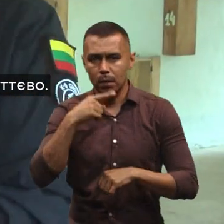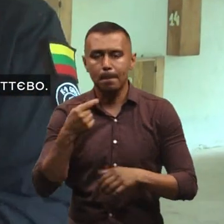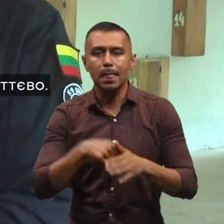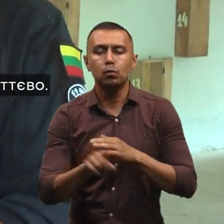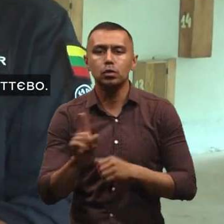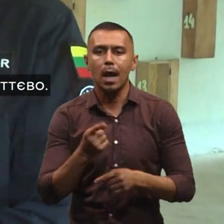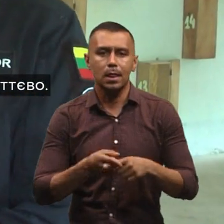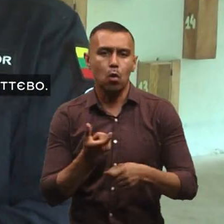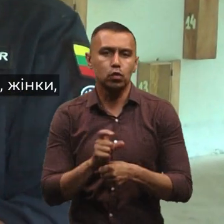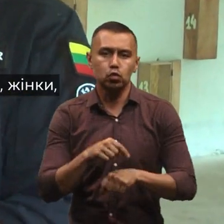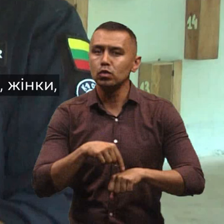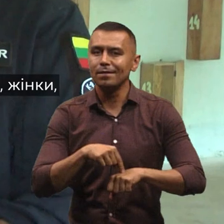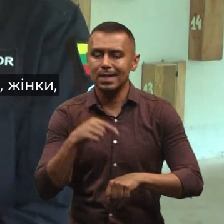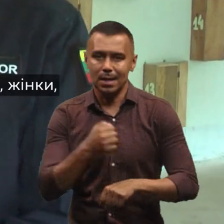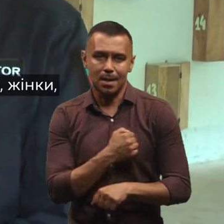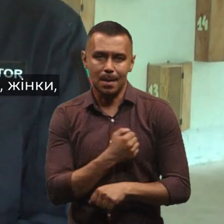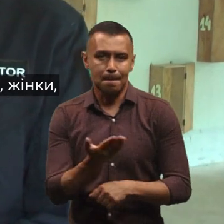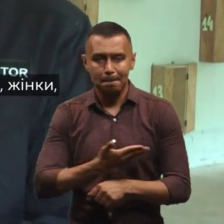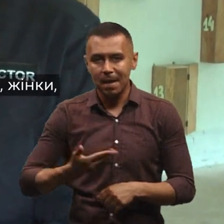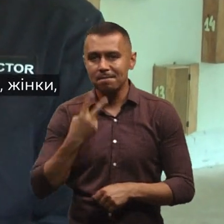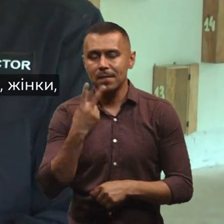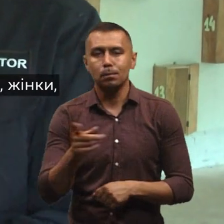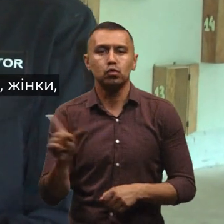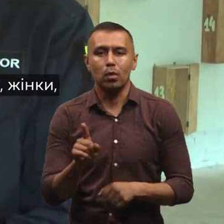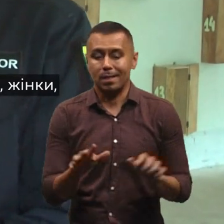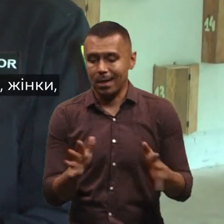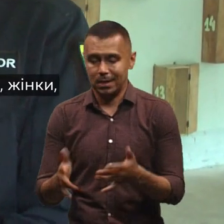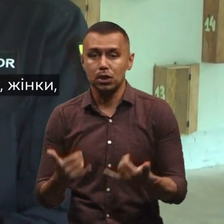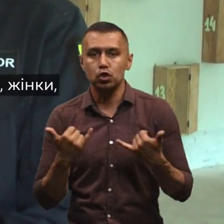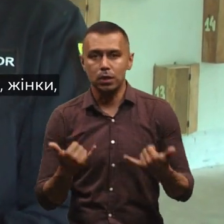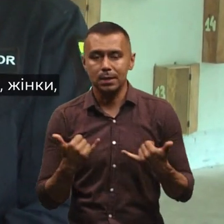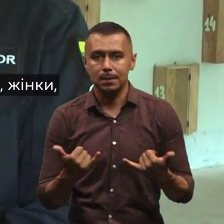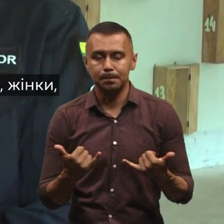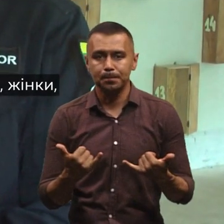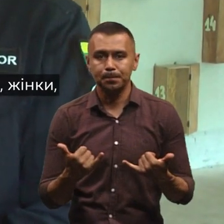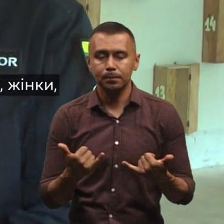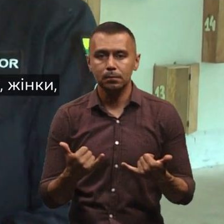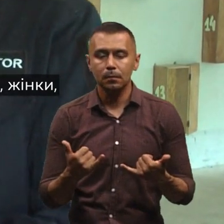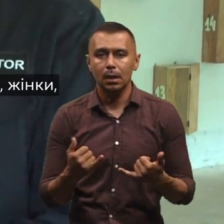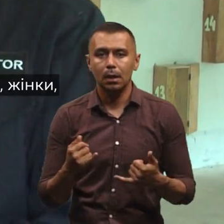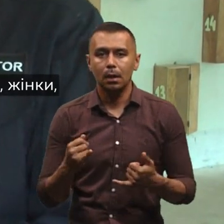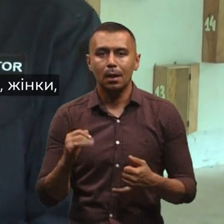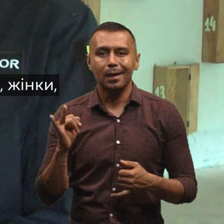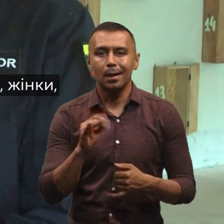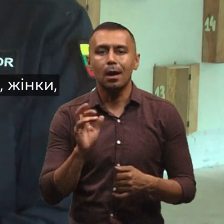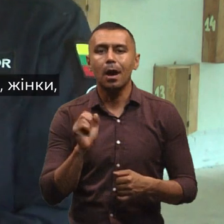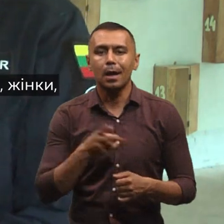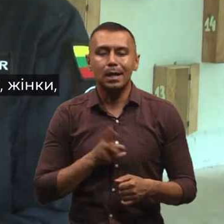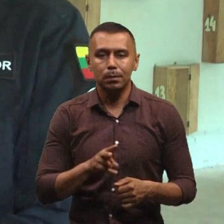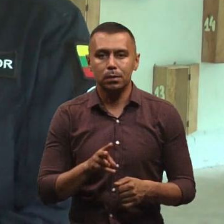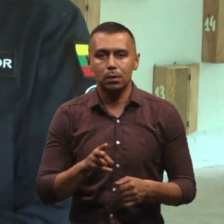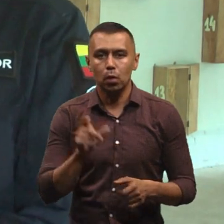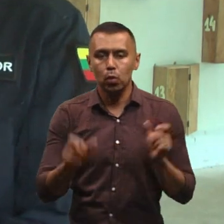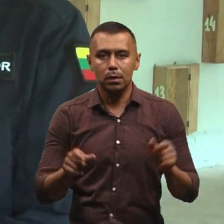що це дуже відчутніше. Ми бачимо, що твориться зараз, як гибнуть люди, діти,